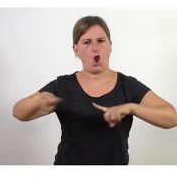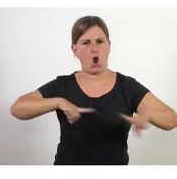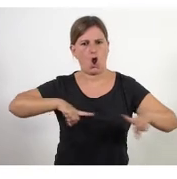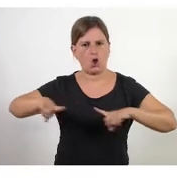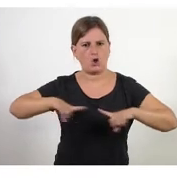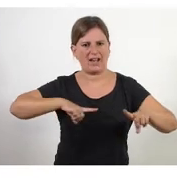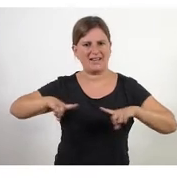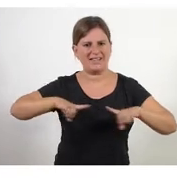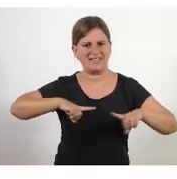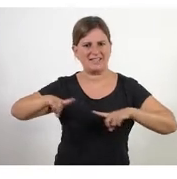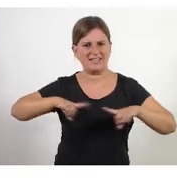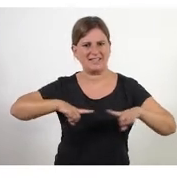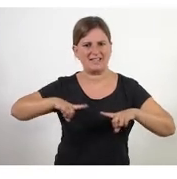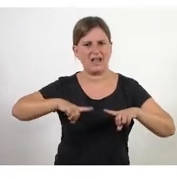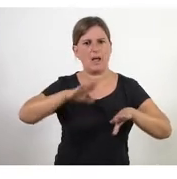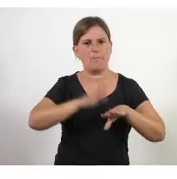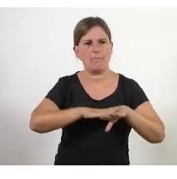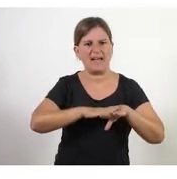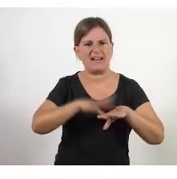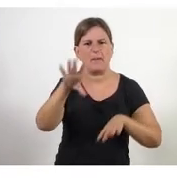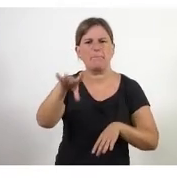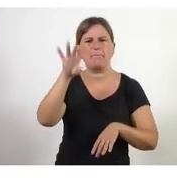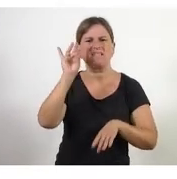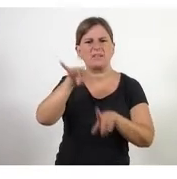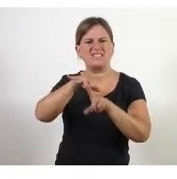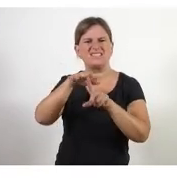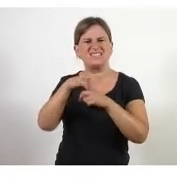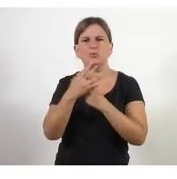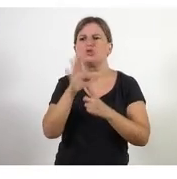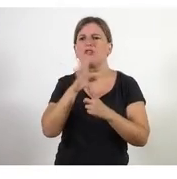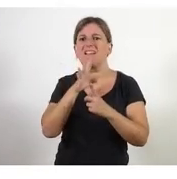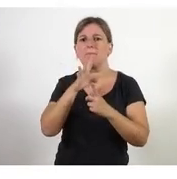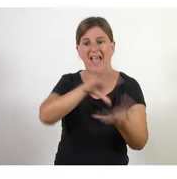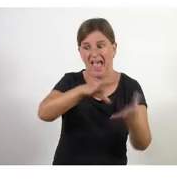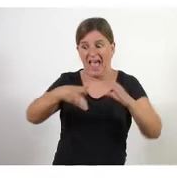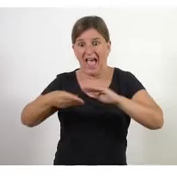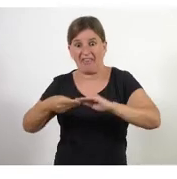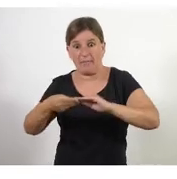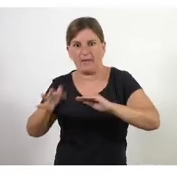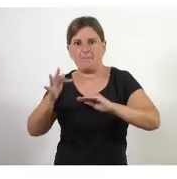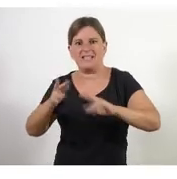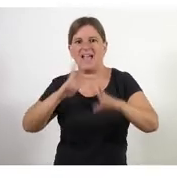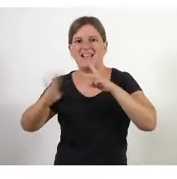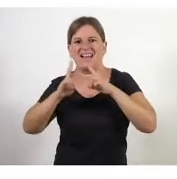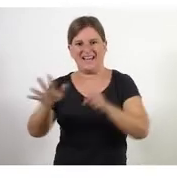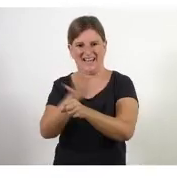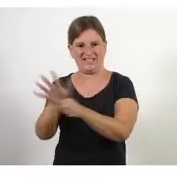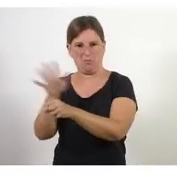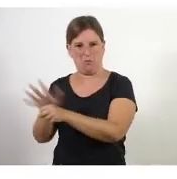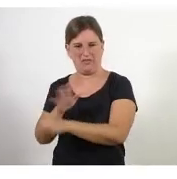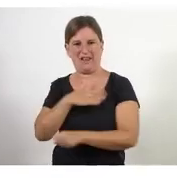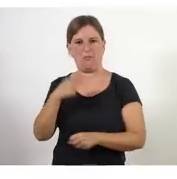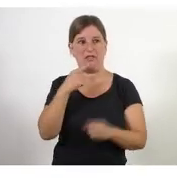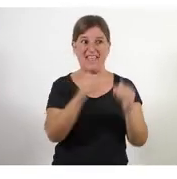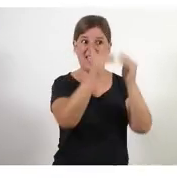per poder percebre què està passant adaptant-nos i responent és una qualitat que ha de